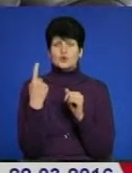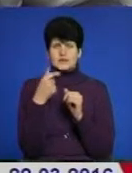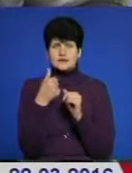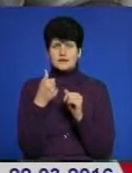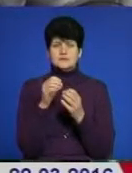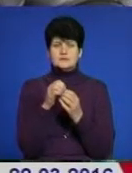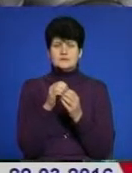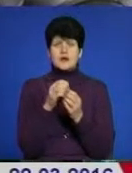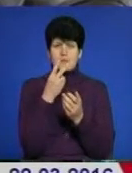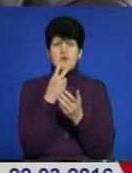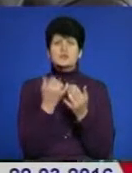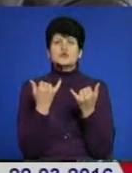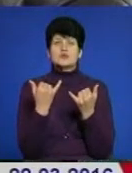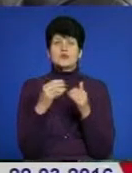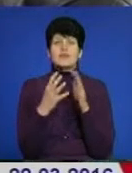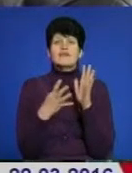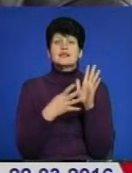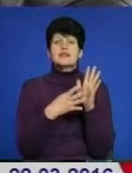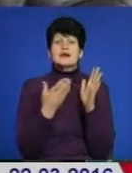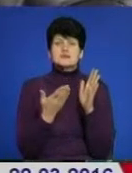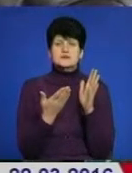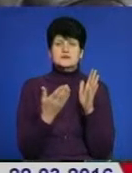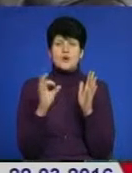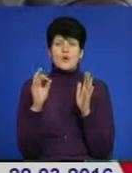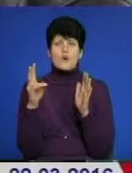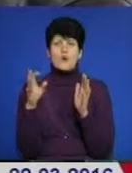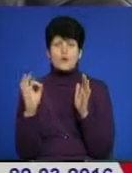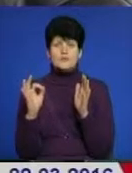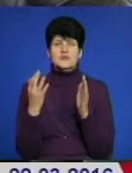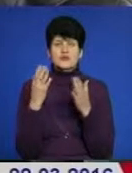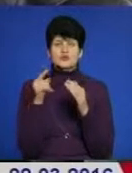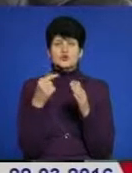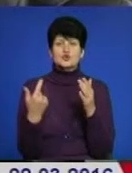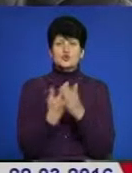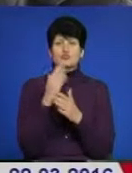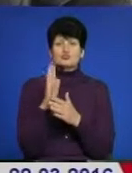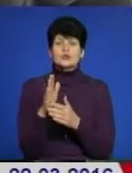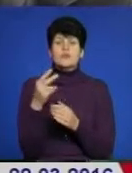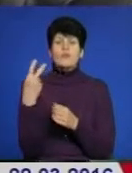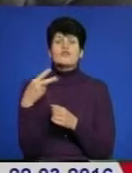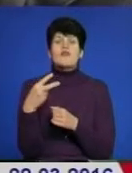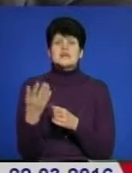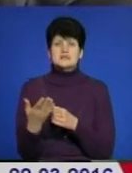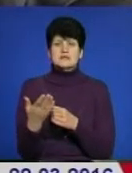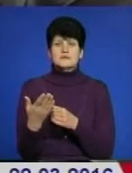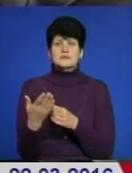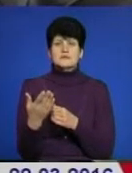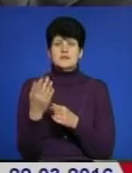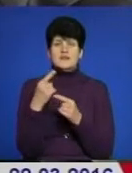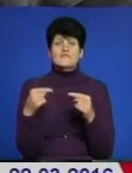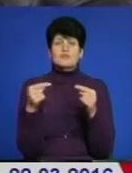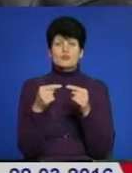А сьогодні бачили скільки вже? 19 на вок. От іменно, якщо воно дійде, знову буде по 20. І, відповідно,